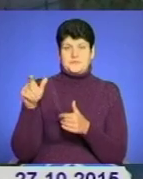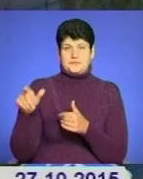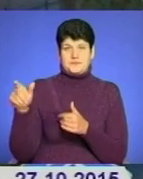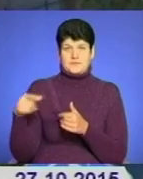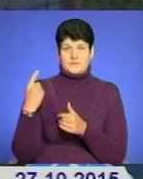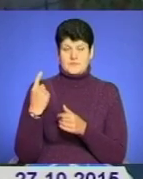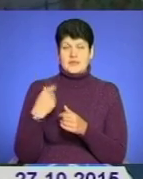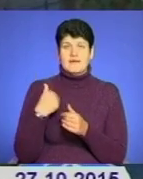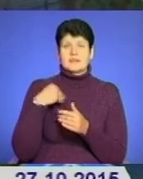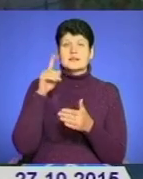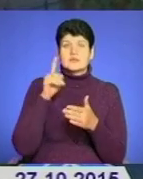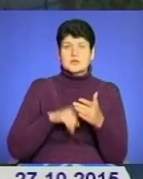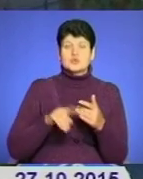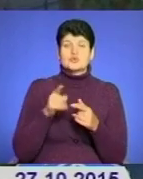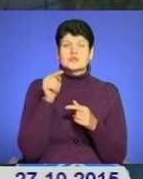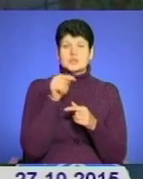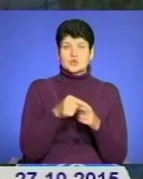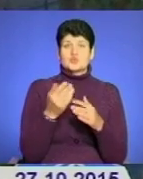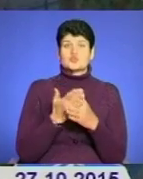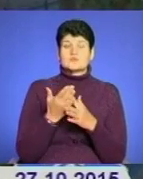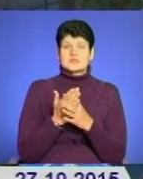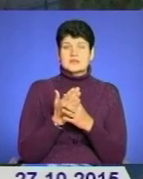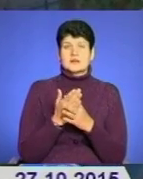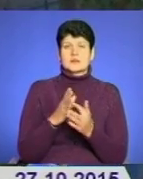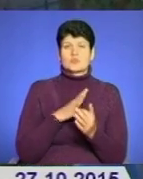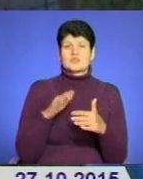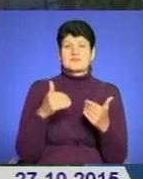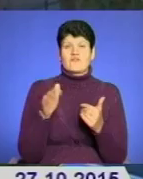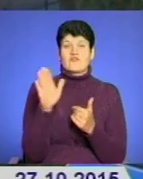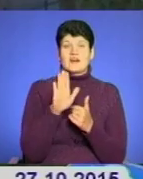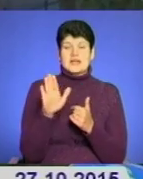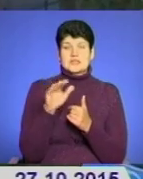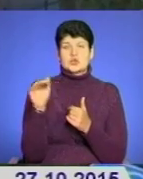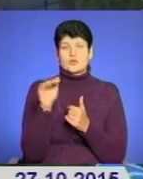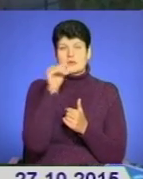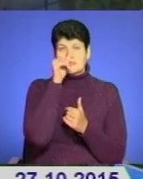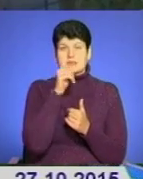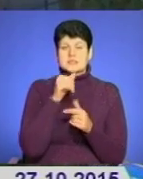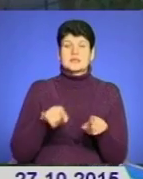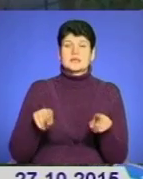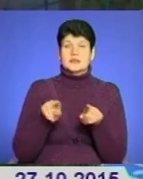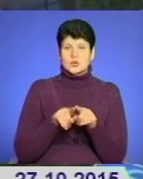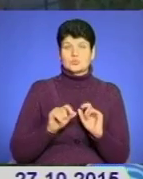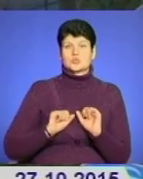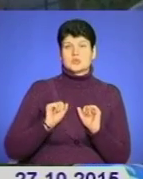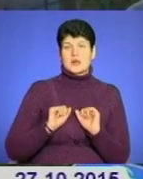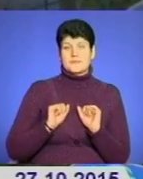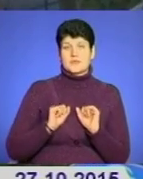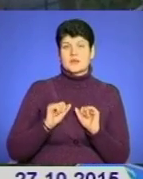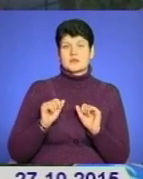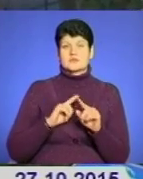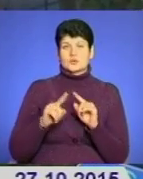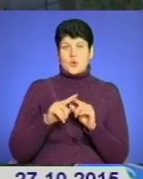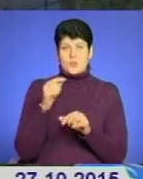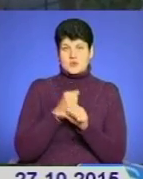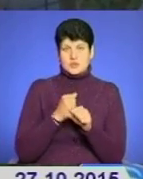Я надіюся, що ті субсидії, які звернення були в вересень, жовтень місяць, ми також постараємося оперативно працювати.